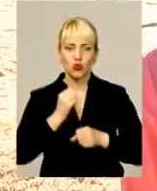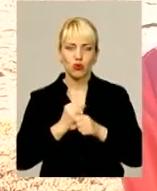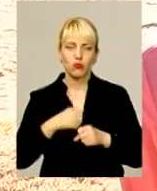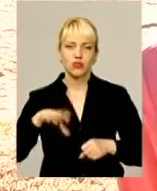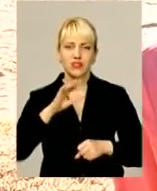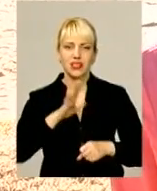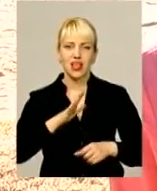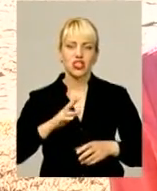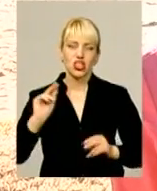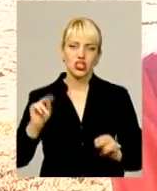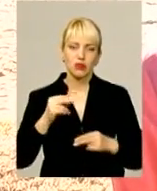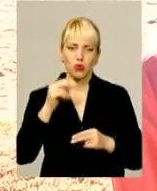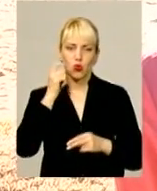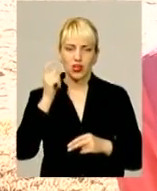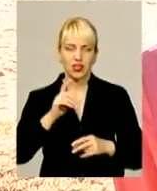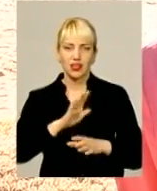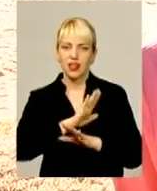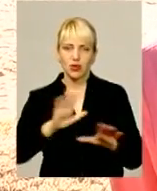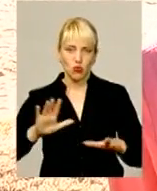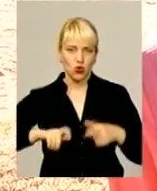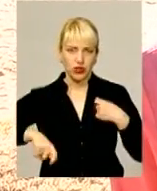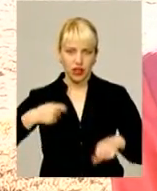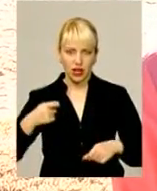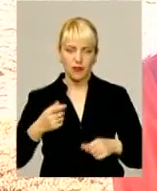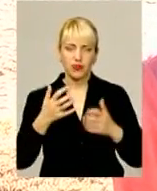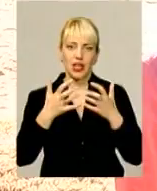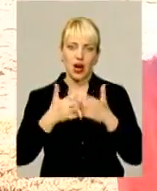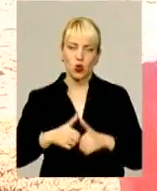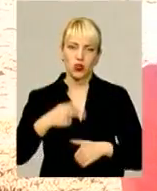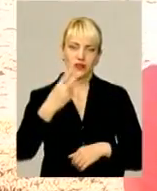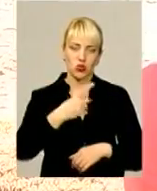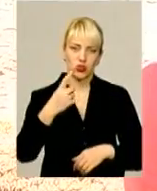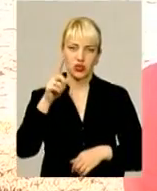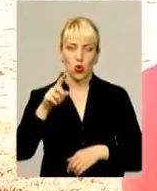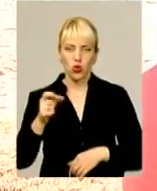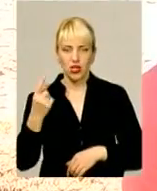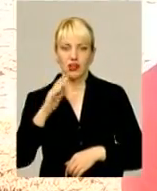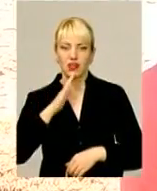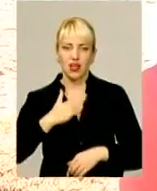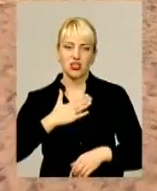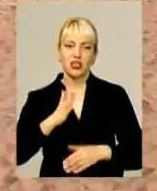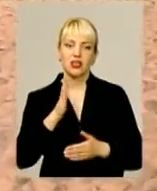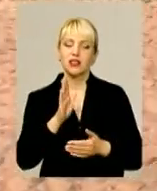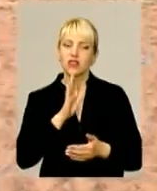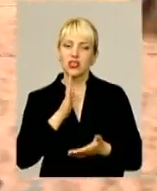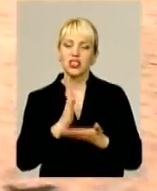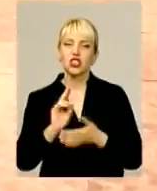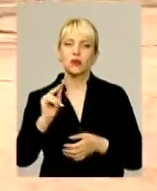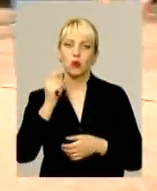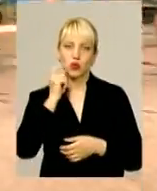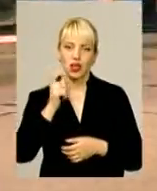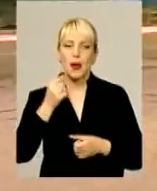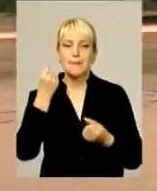наші збори, всі наші чемпіонати України не пішли даремно. Рахунком 21-11 наші дівчата стали чемпіони України. Перемога на